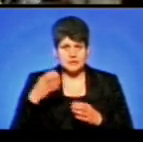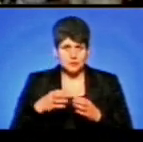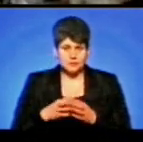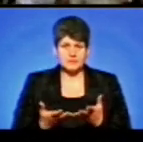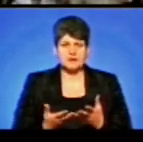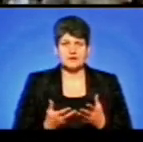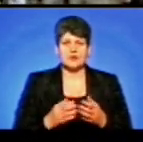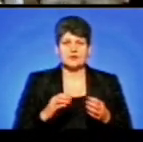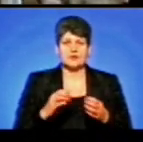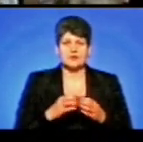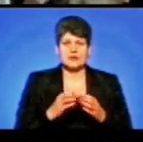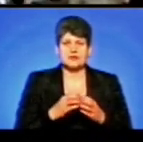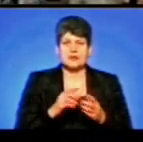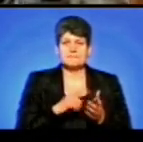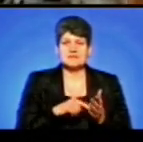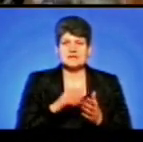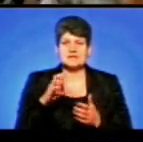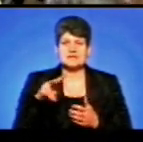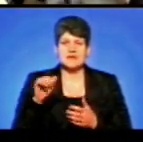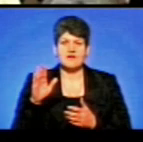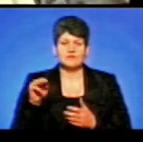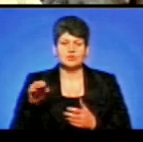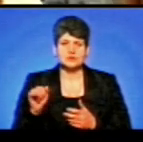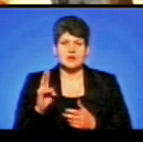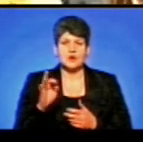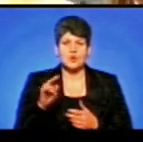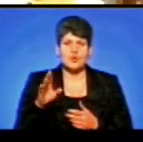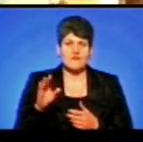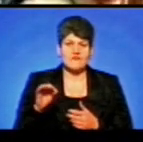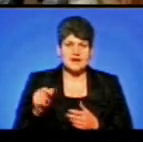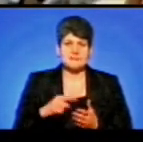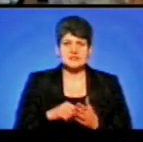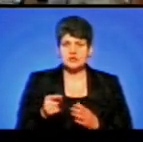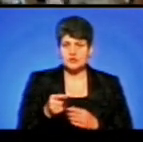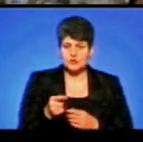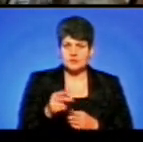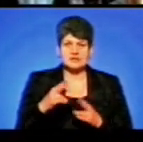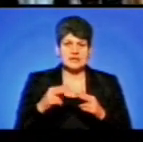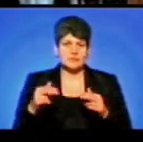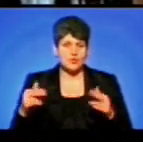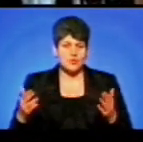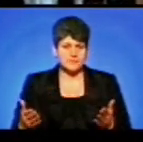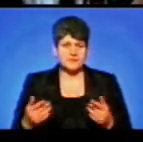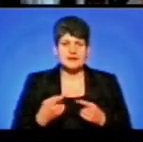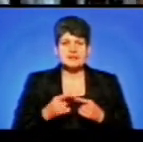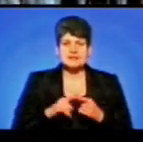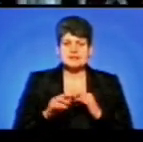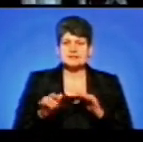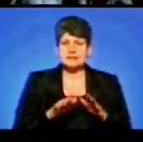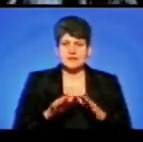команда міста Славута, місто Ковель, місто Тернопіль, звичайно, місто Дніпро. Такі заходи